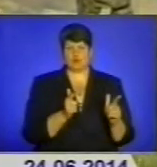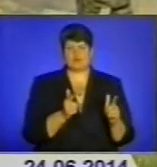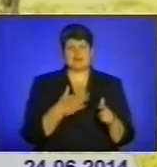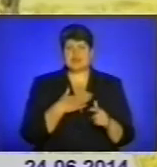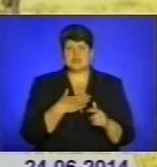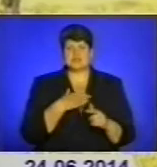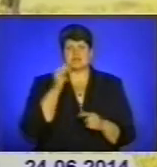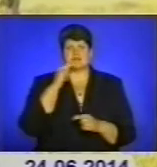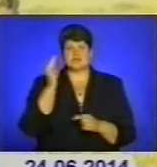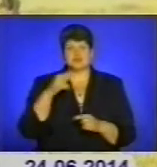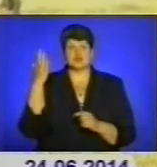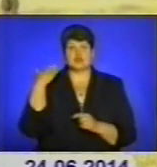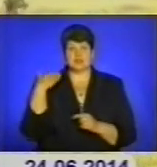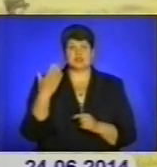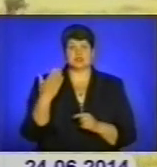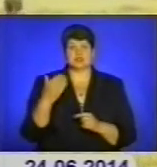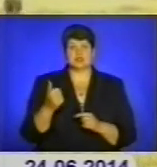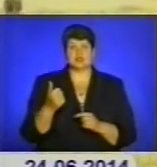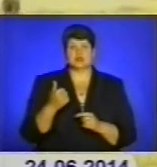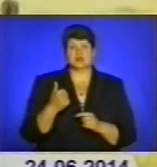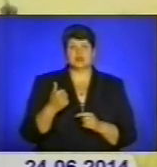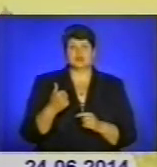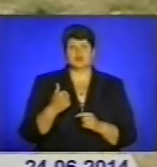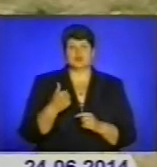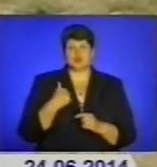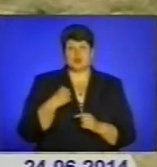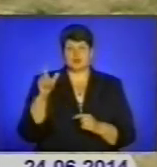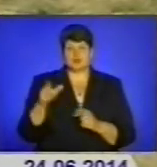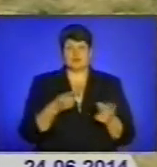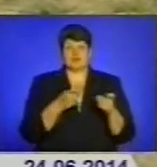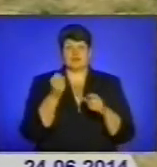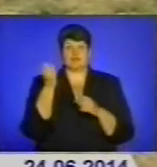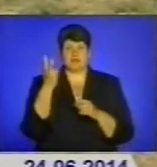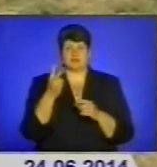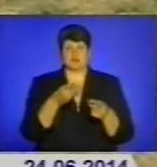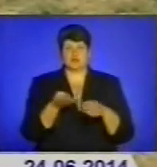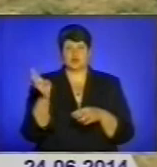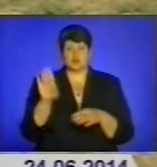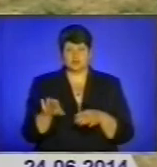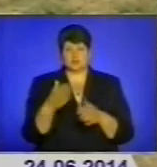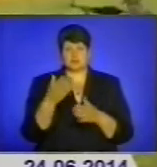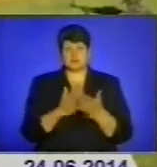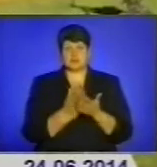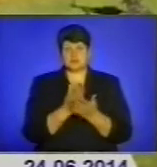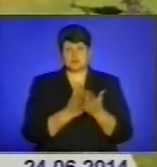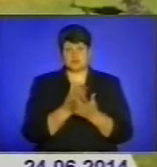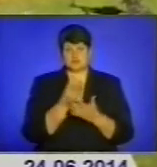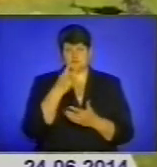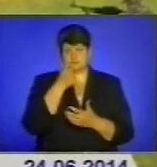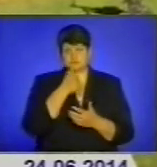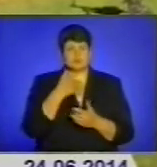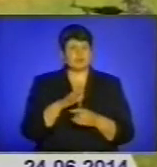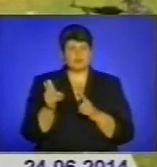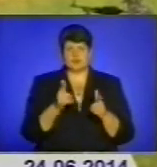провина, що раніше солдат стріляв 12 патронів за два роки служби. Ми їх дійсно готуємо. Але ми не готуємо їх на схід.